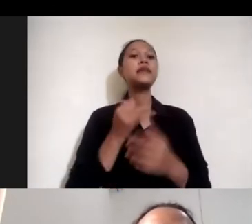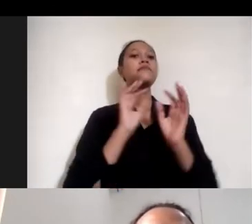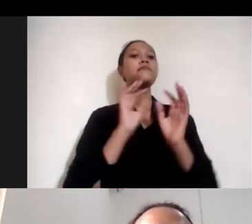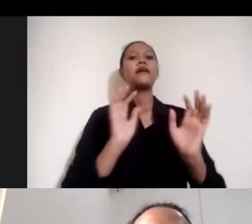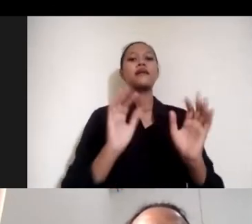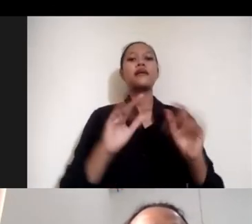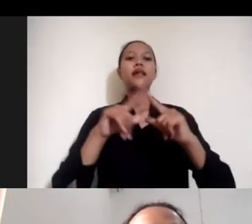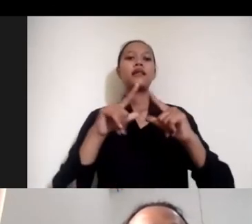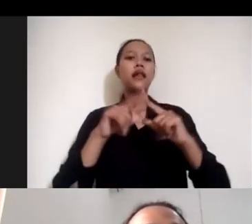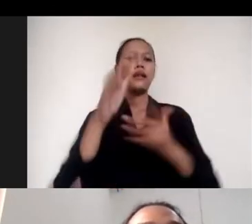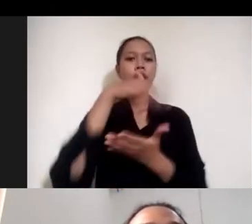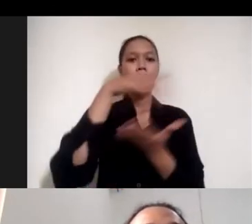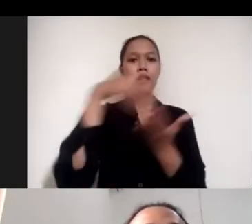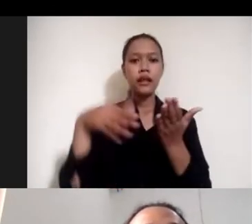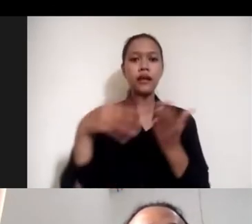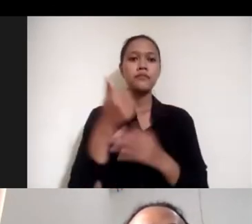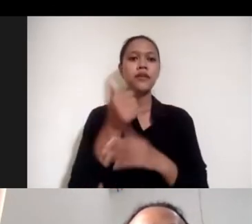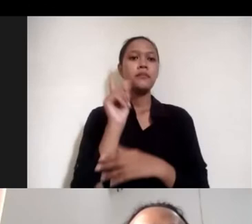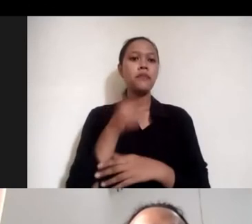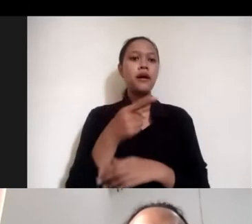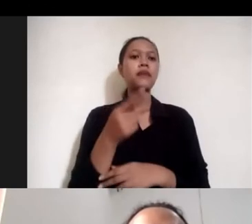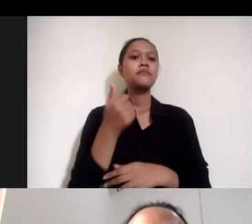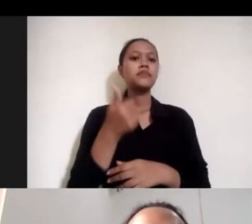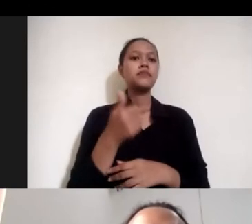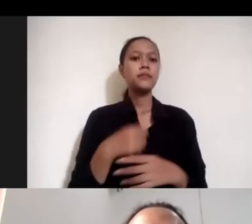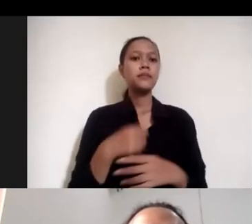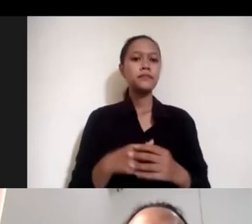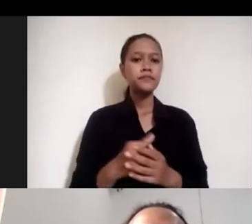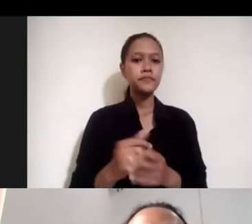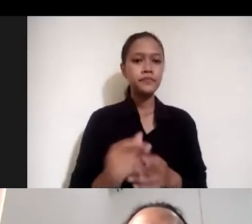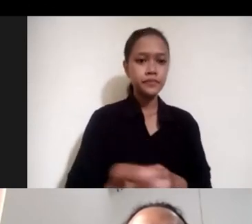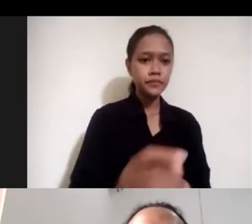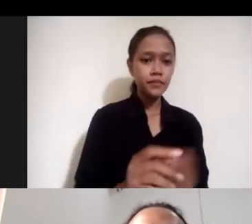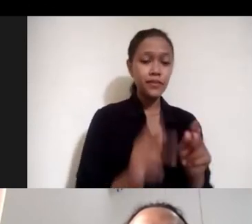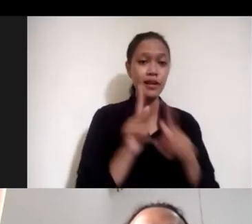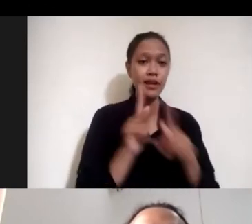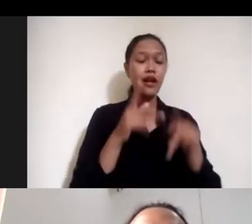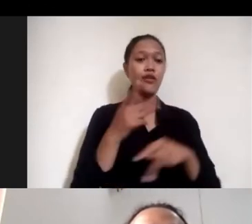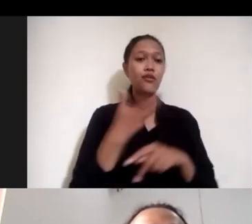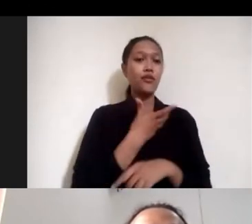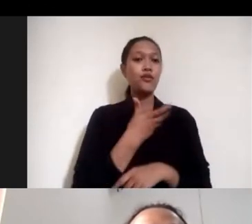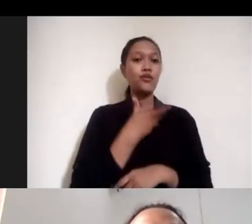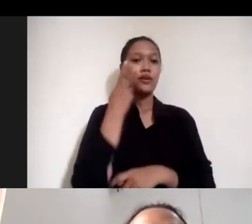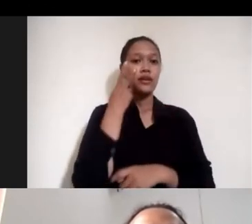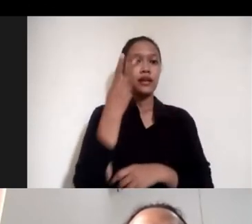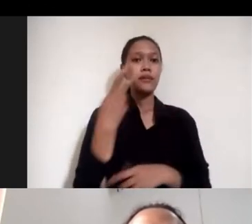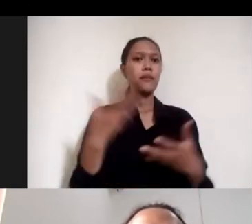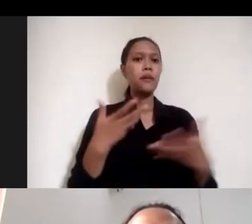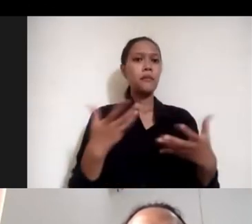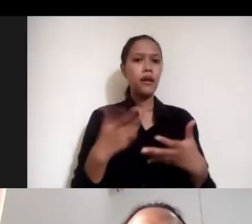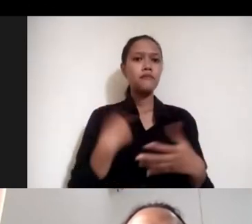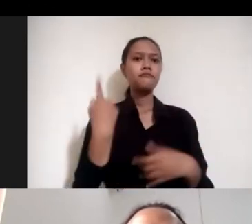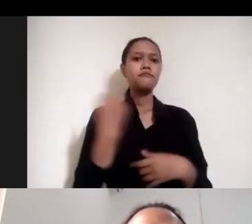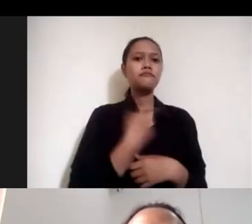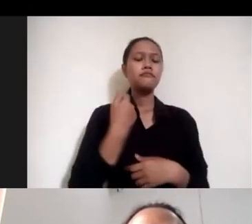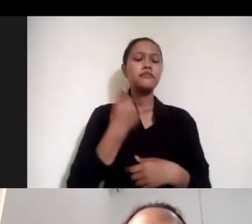teman-teman gunakan. Itu kalau untuk kita melihat bagaimana kita bisa